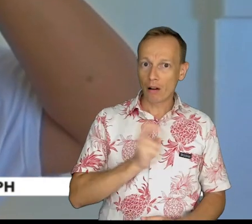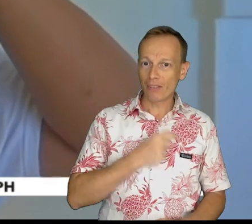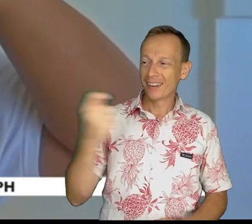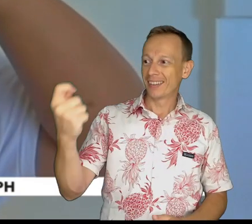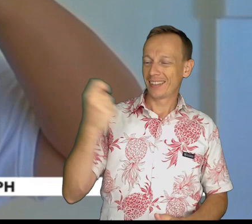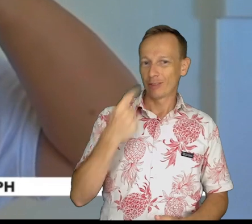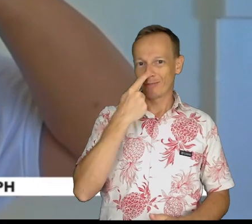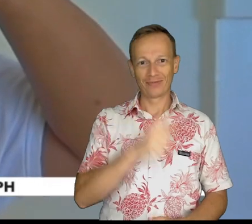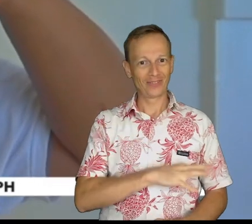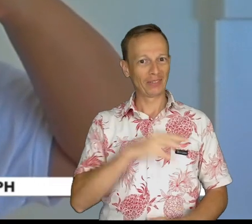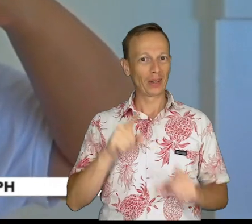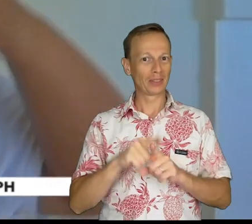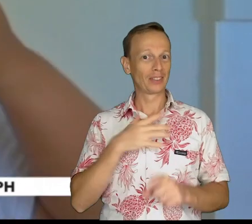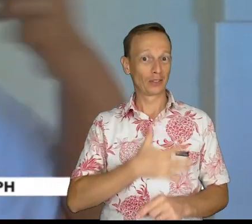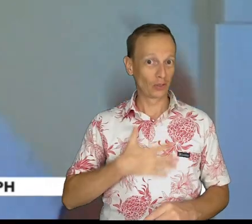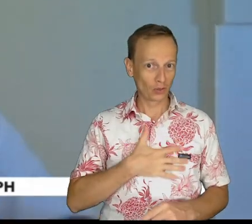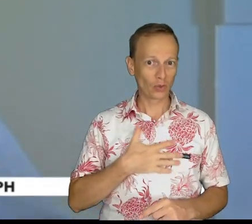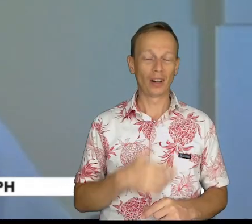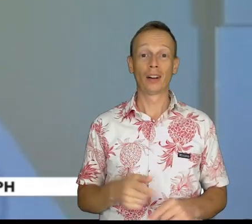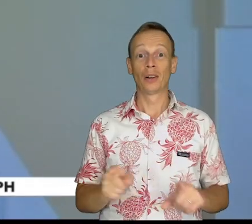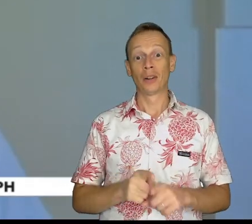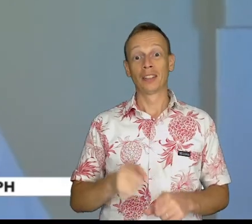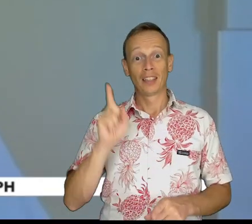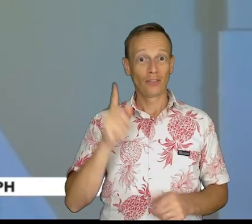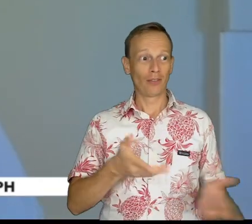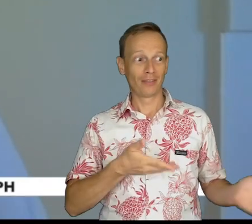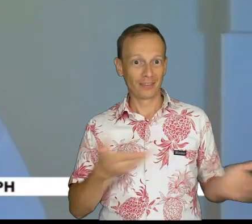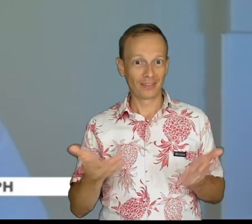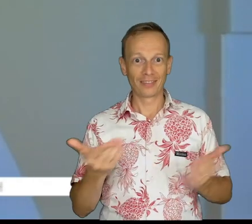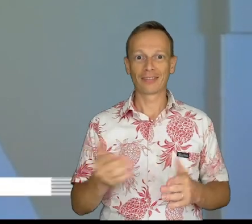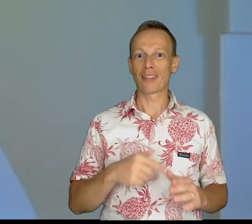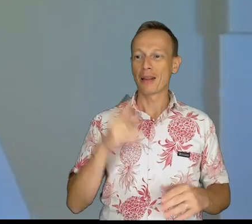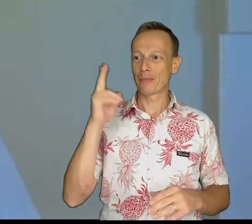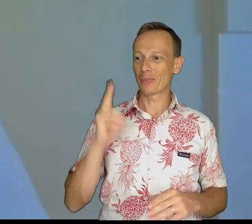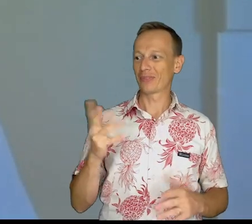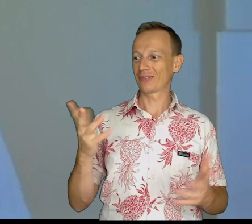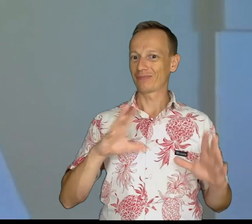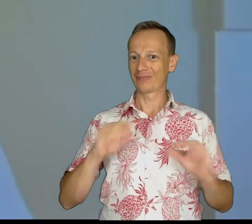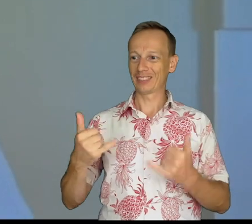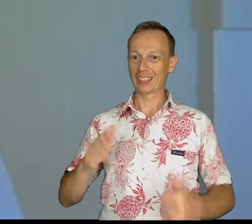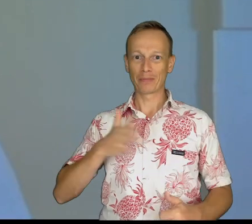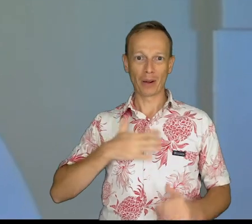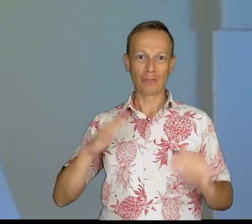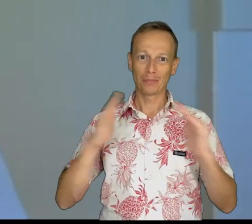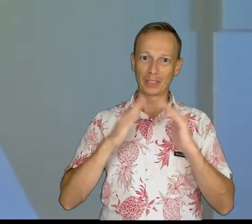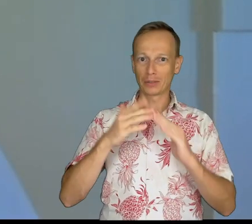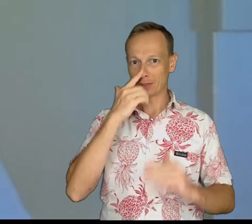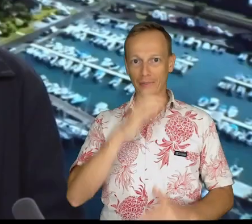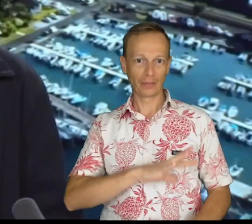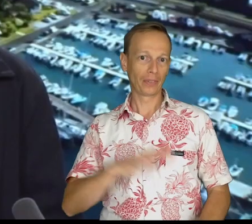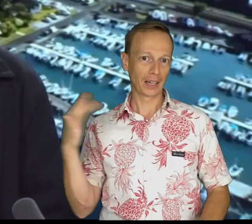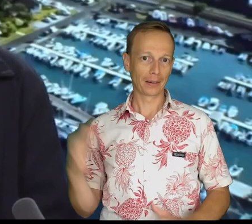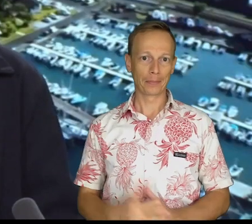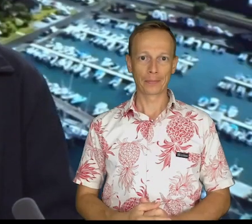je suis fière et j'ai de la joie. Je vais commencer à déménager. Je reviens chez moi. Au moins je suis chez moi. Et je suis fière.